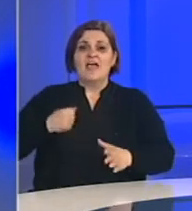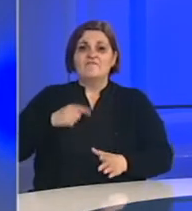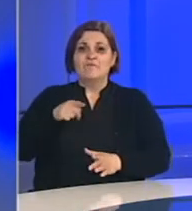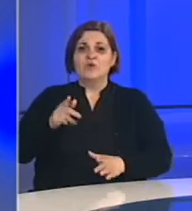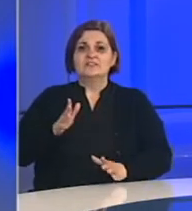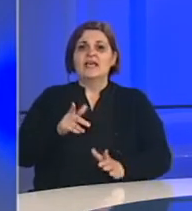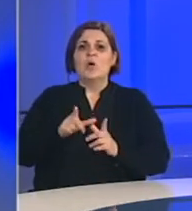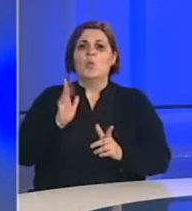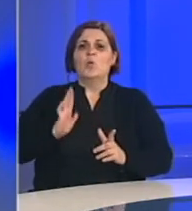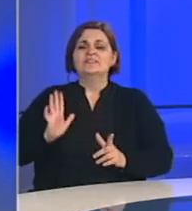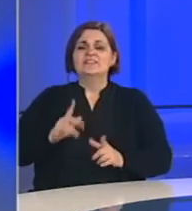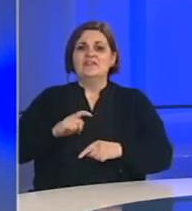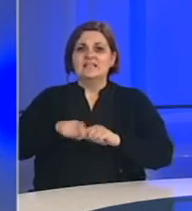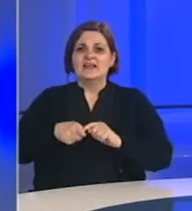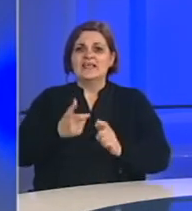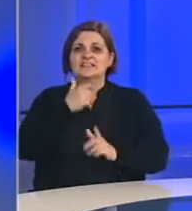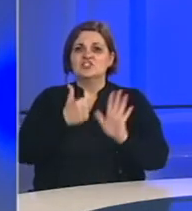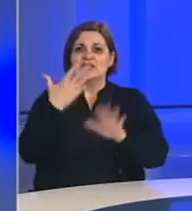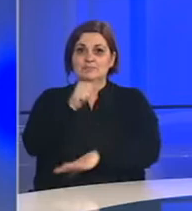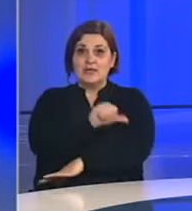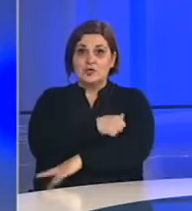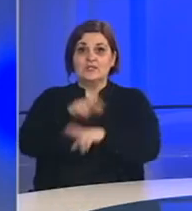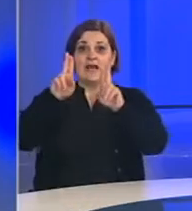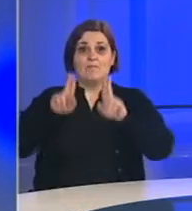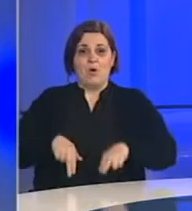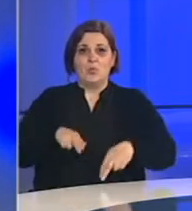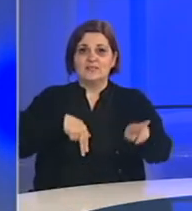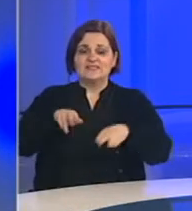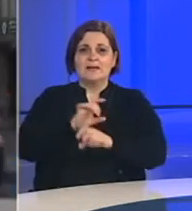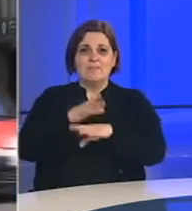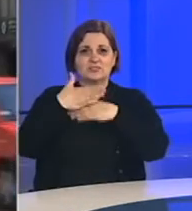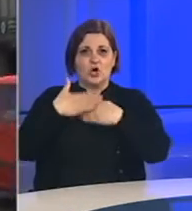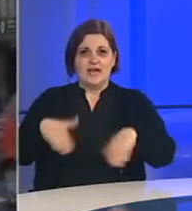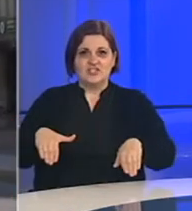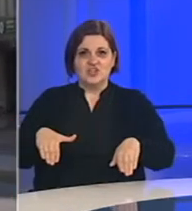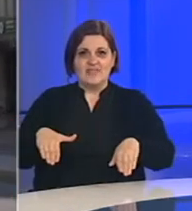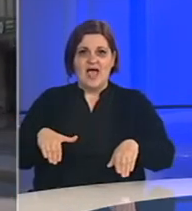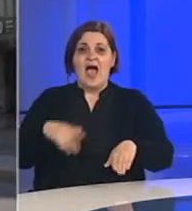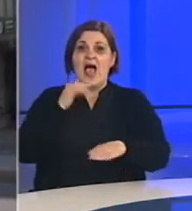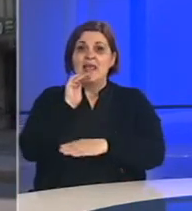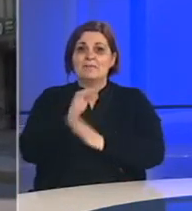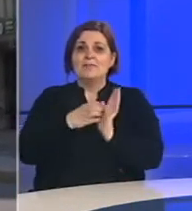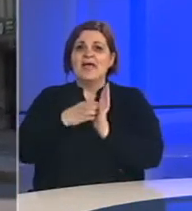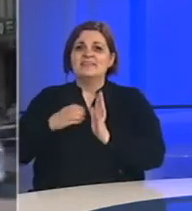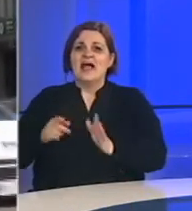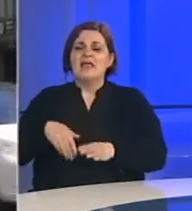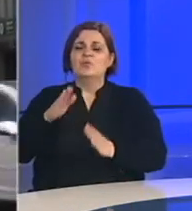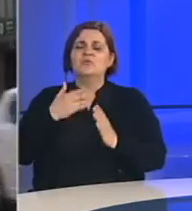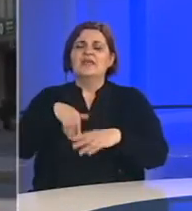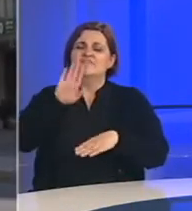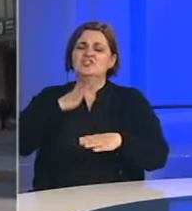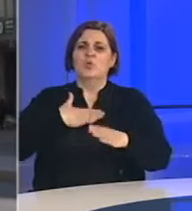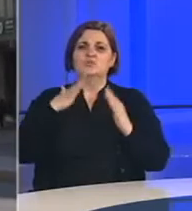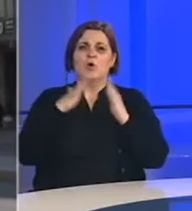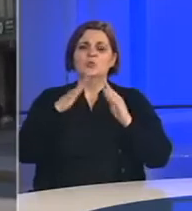vojske i u civilne svrhe. Stariji od 65 godina mogu da se kreću bez ograničenja, ali je preporuka da i dalje više vremena provode u